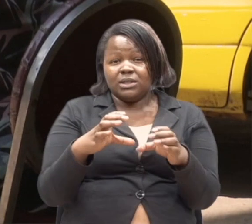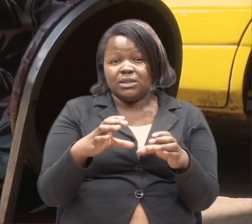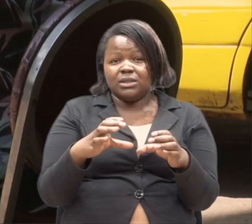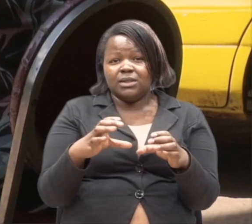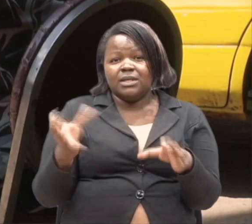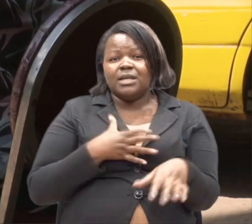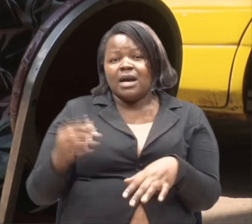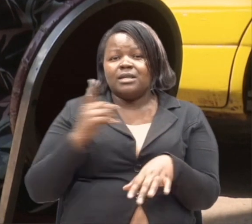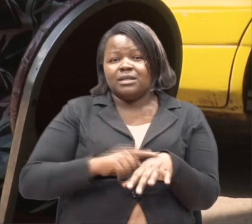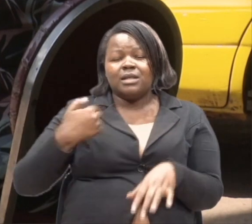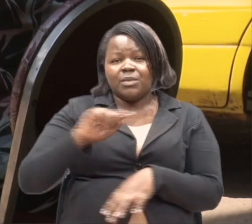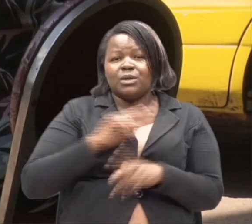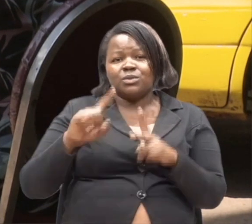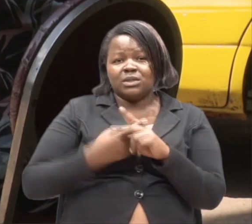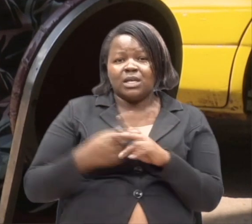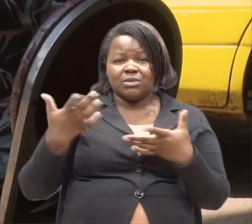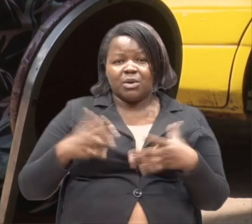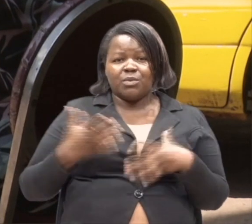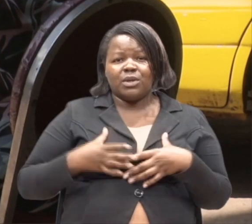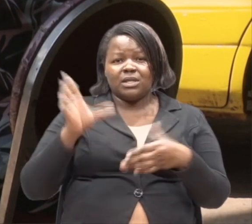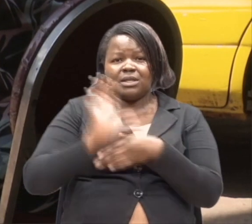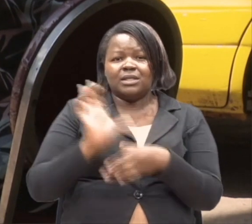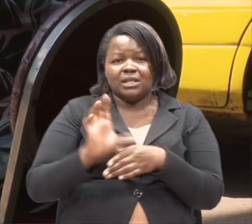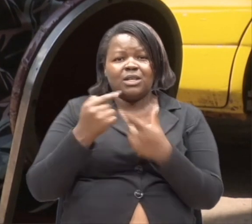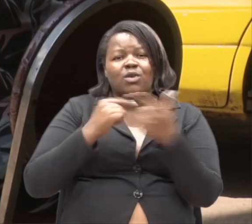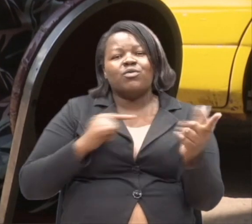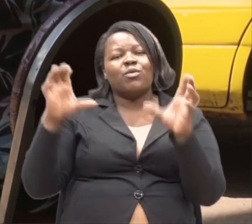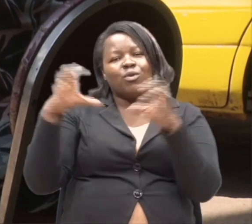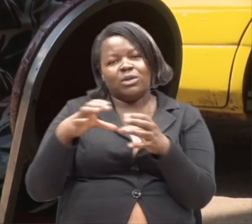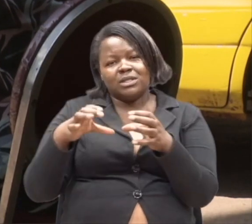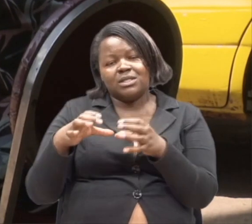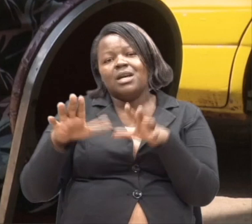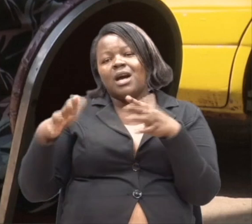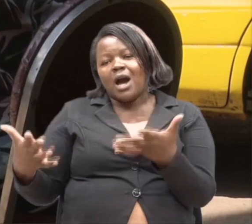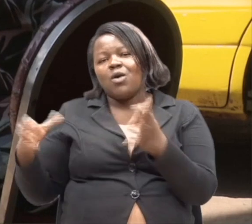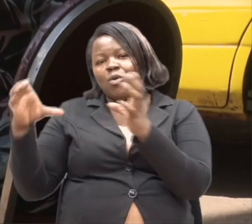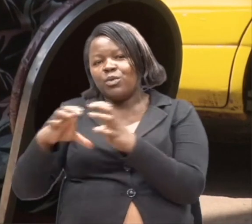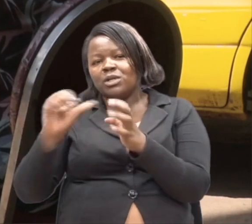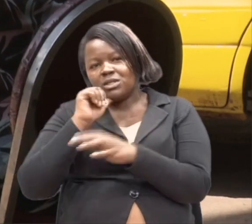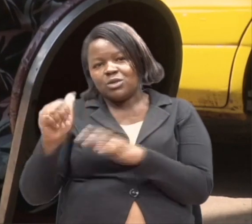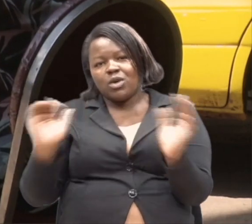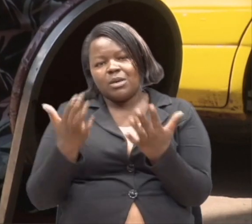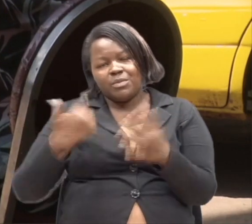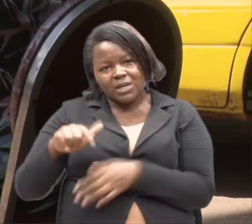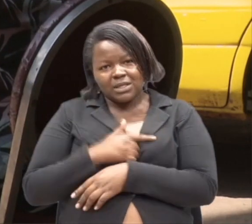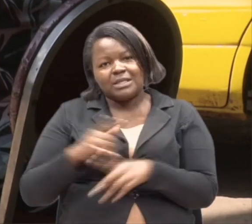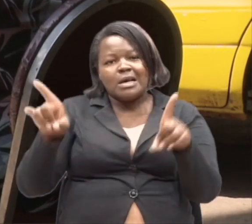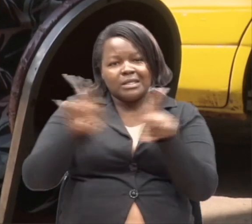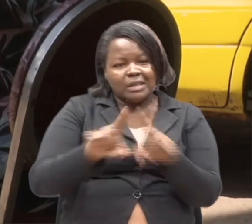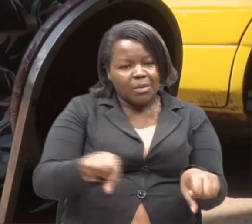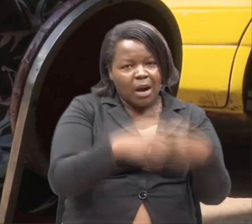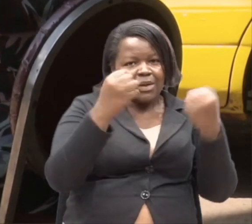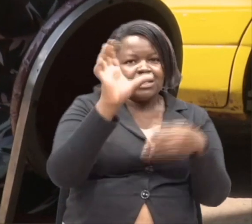Na, tukianzia watu wa kanisa wanatokanga kwa community. Vide, community haiku kwa imetuenzi. Kanisa pia